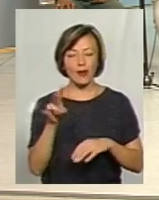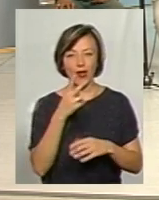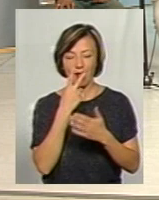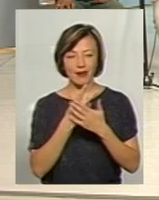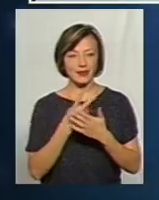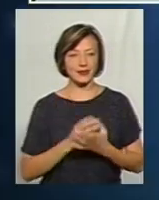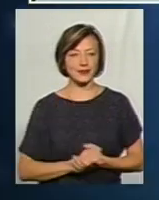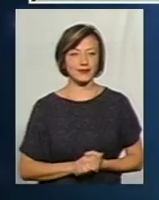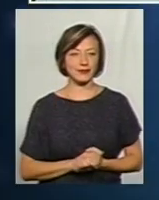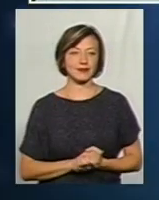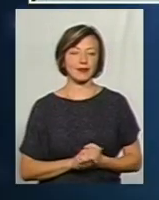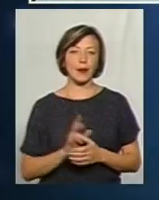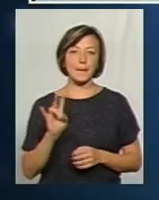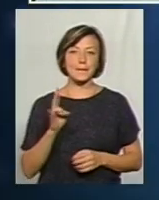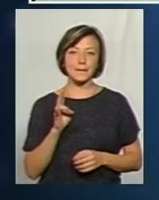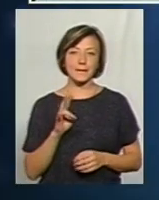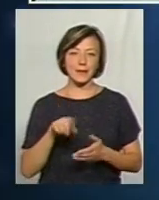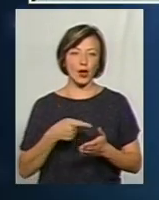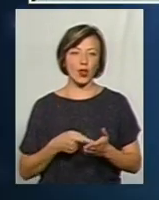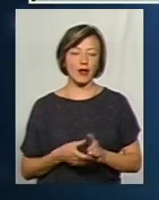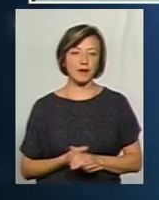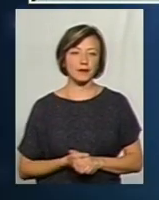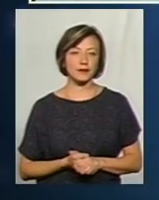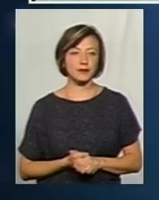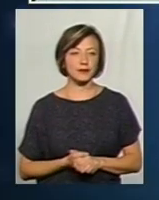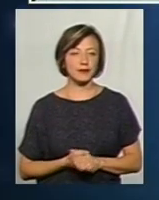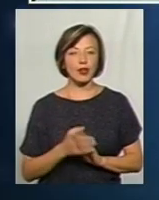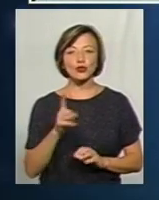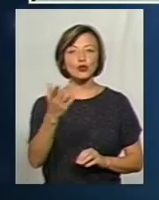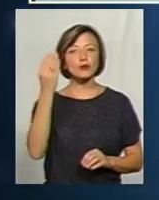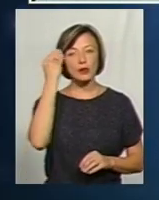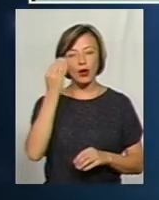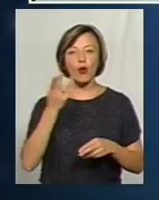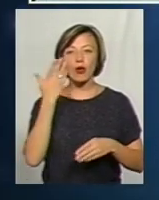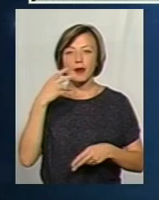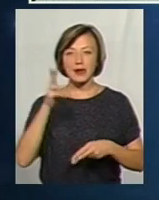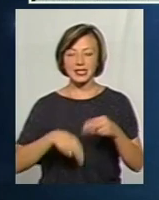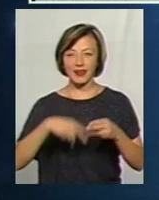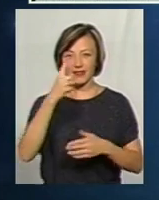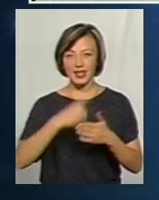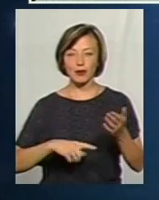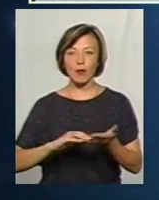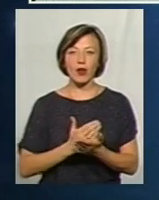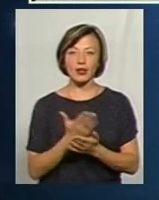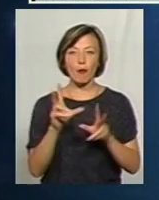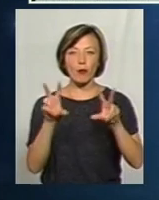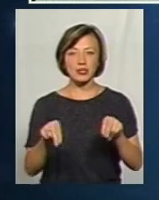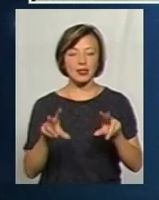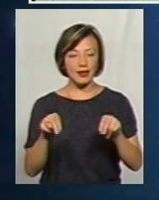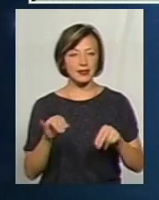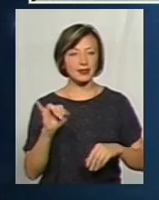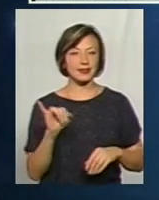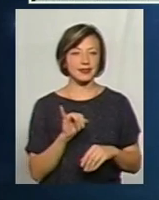почуємо з тобі у Миколаєві. Що думаєте ви з цього приводу? Коли вже ми перестанемо вірити політикам в їхні обіцянки